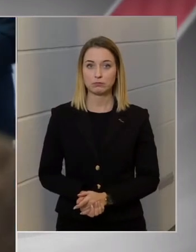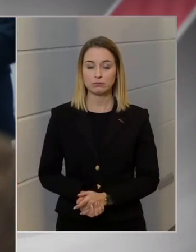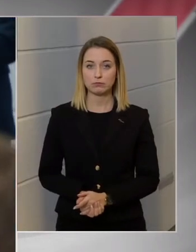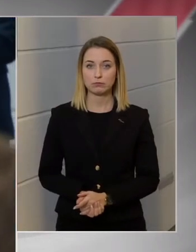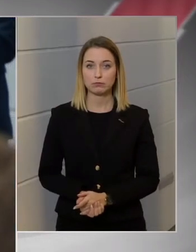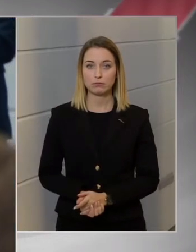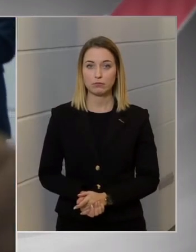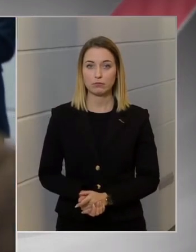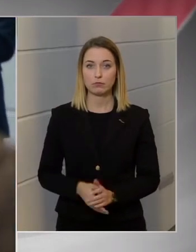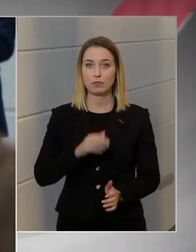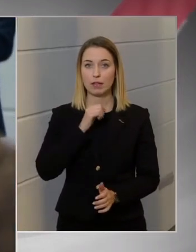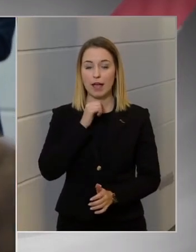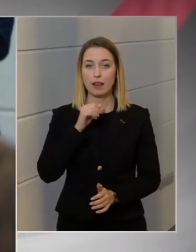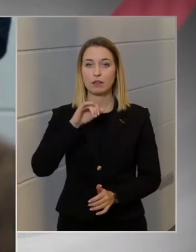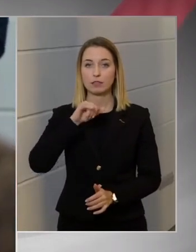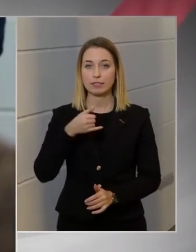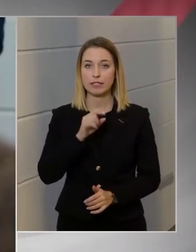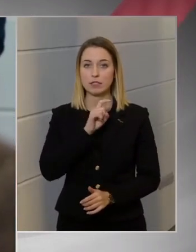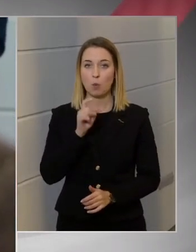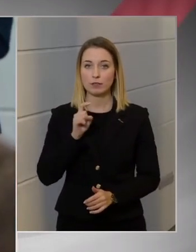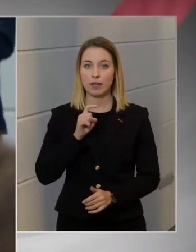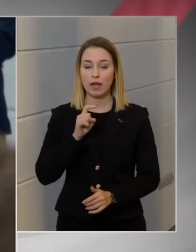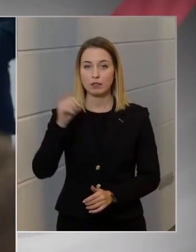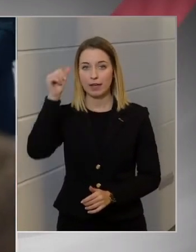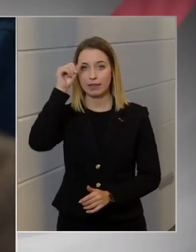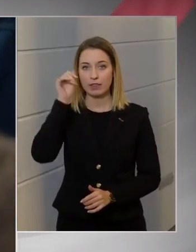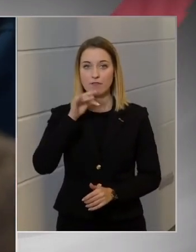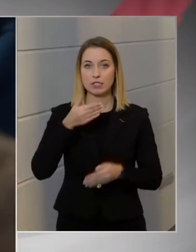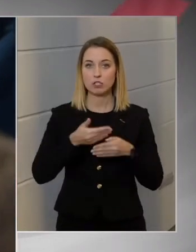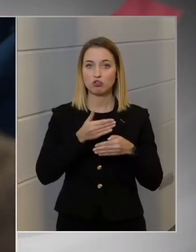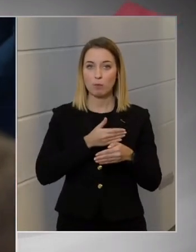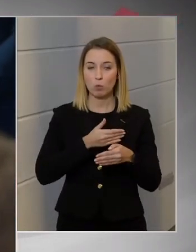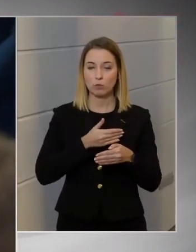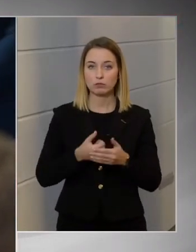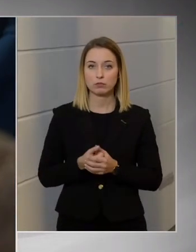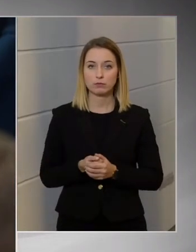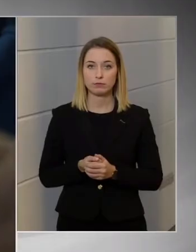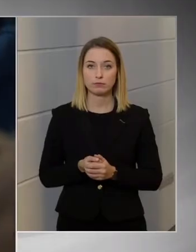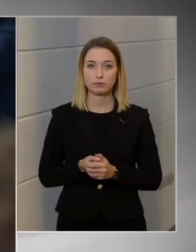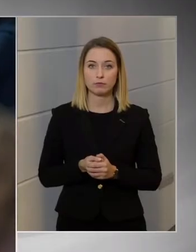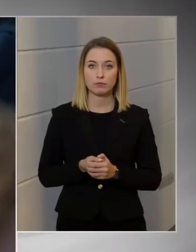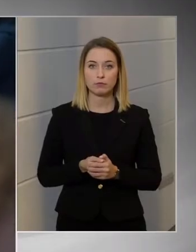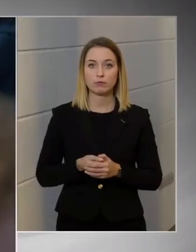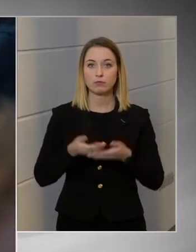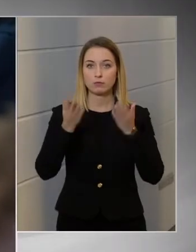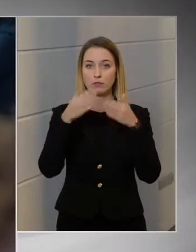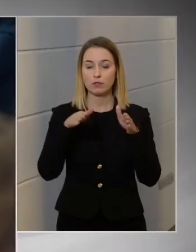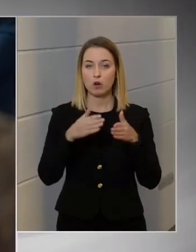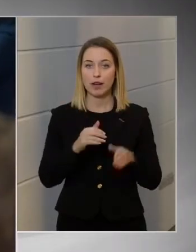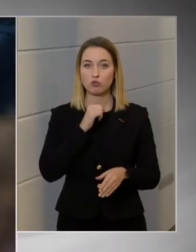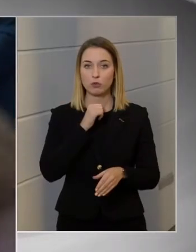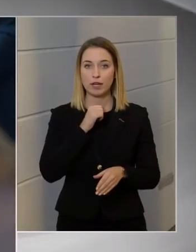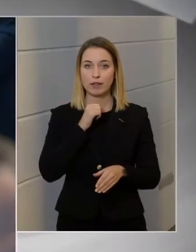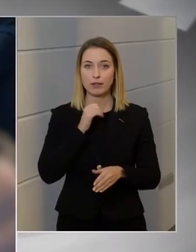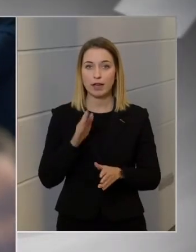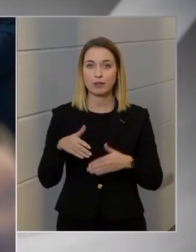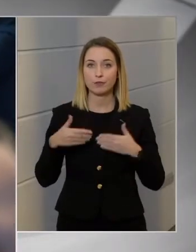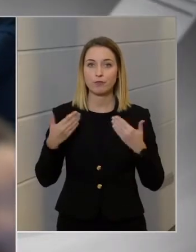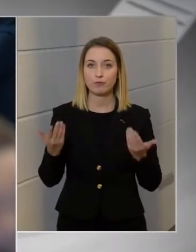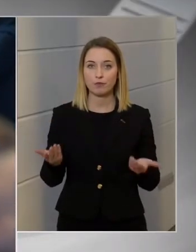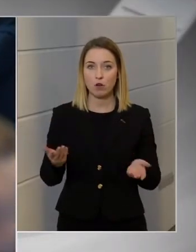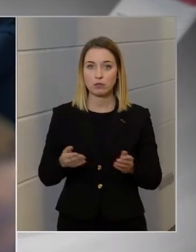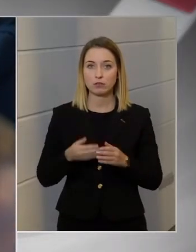Gály É. Zoltán kinevezése mögött karácsony Gergely, vagy pedig